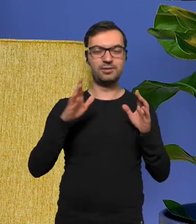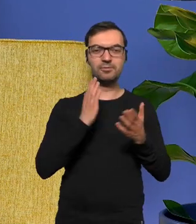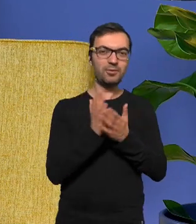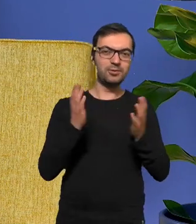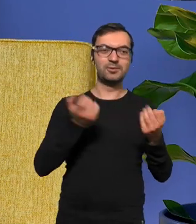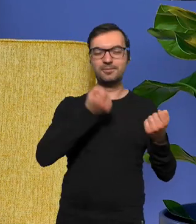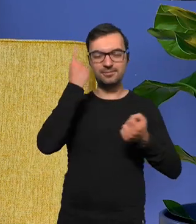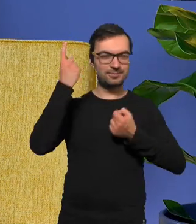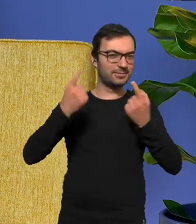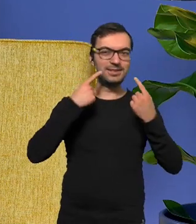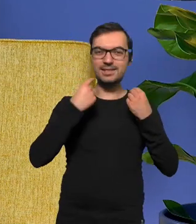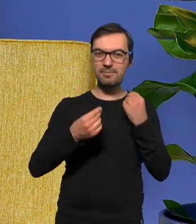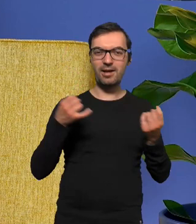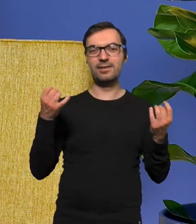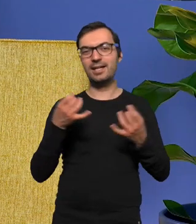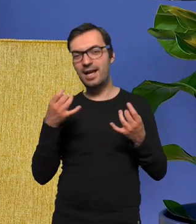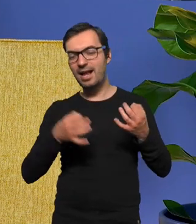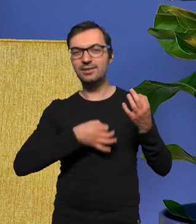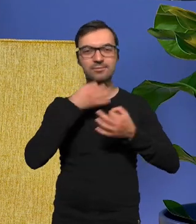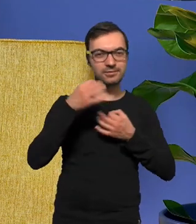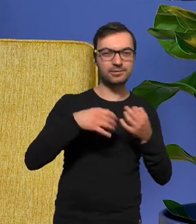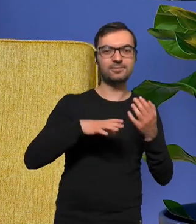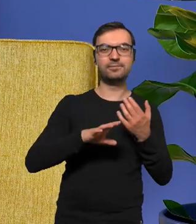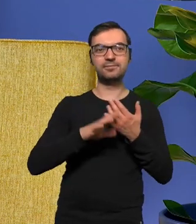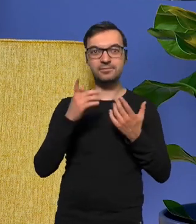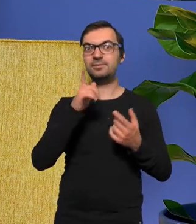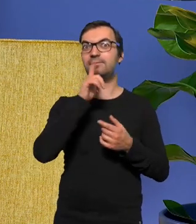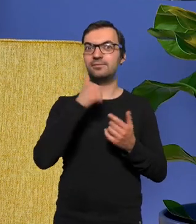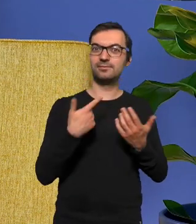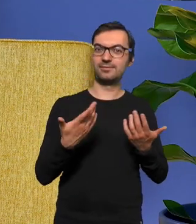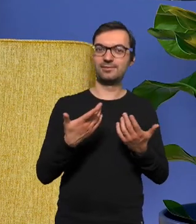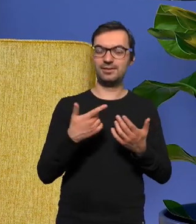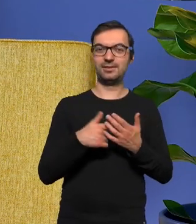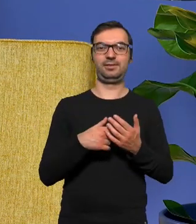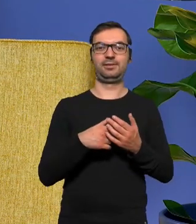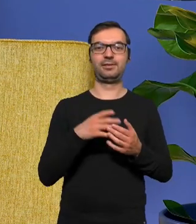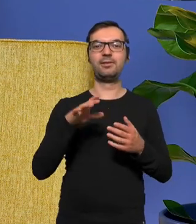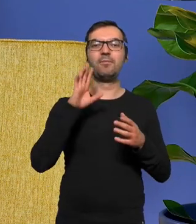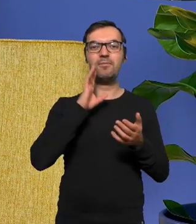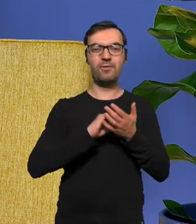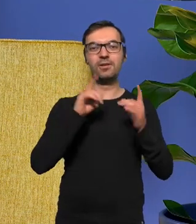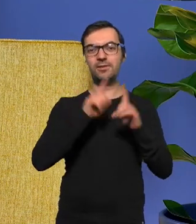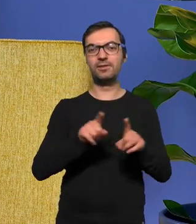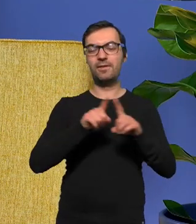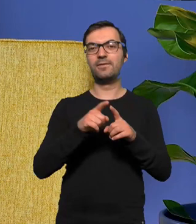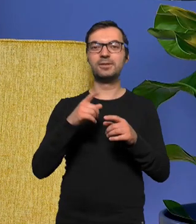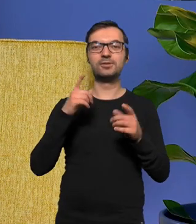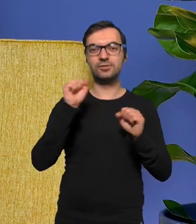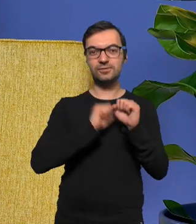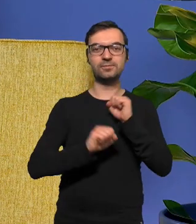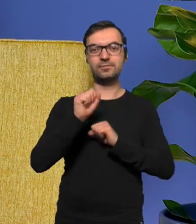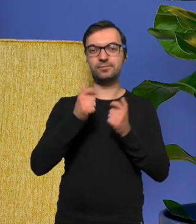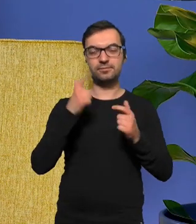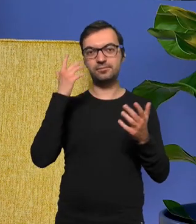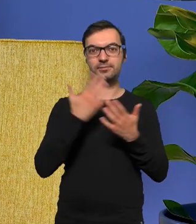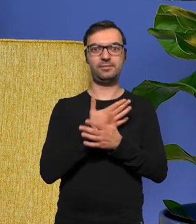tylko po prostu po z zabawy graniem i z odkrywaniem po prostu że wow repetytywne wykonywanie jakichś tam takich ćwiczeń